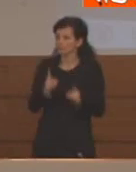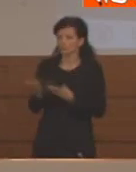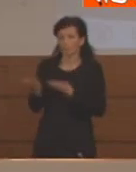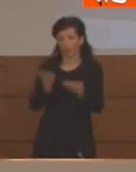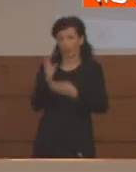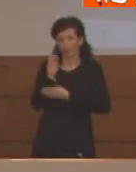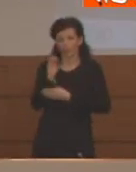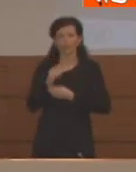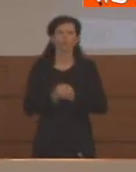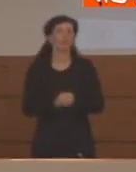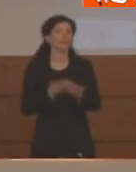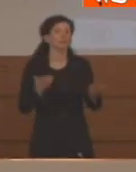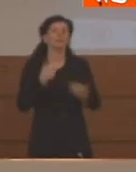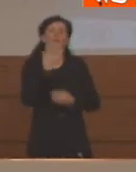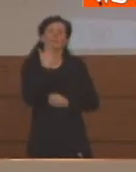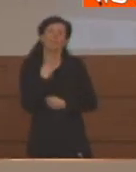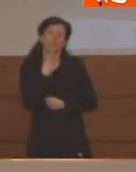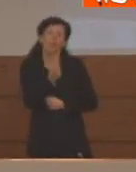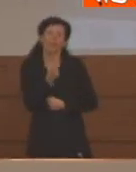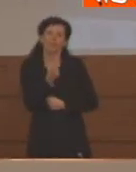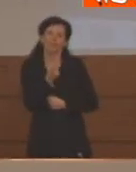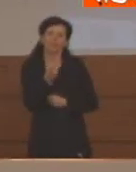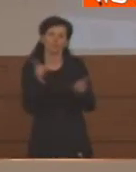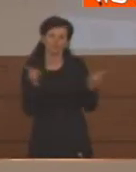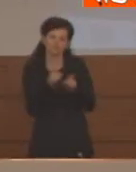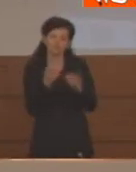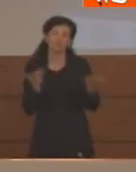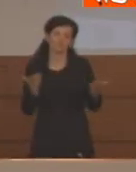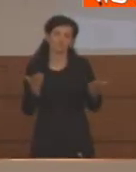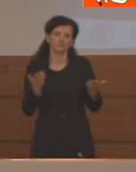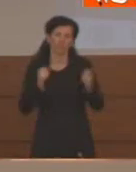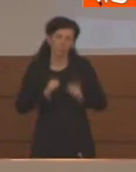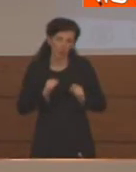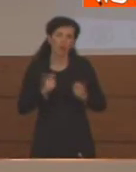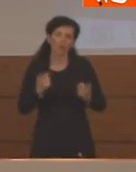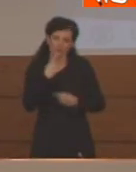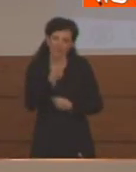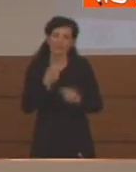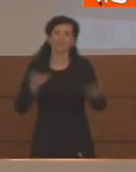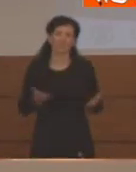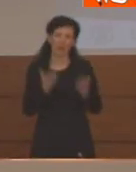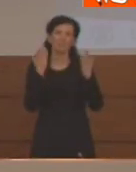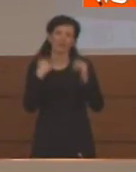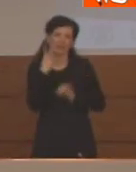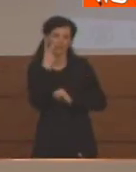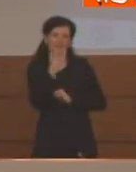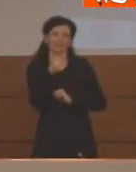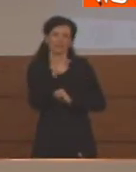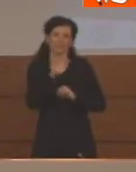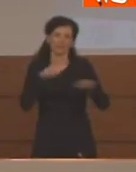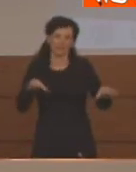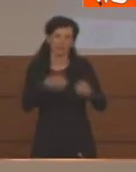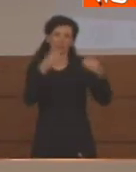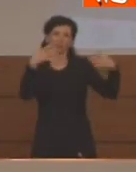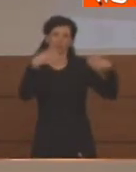Solo per dire che finalmente sembra che si inizia a vedere una diminuzione nel numero